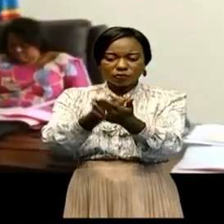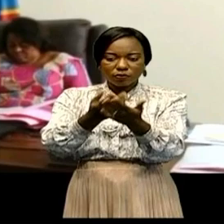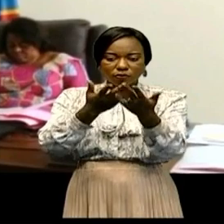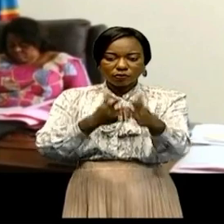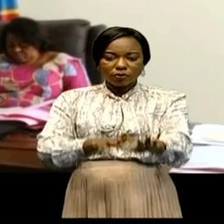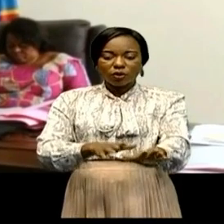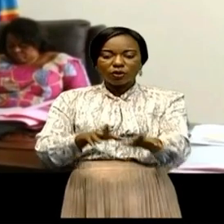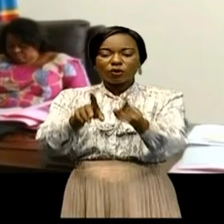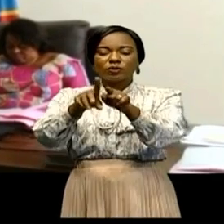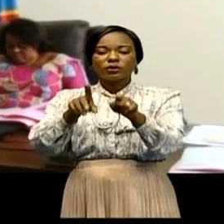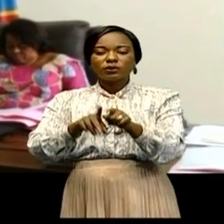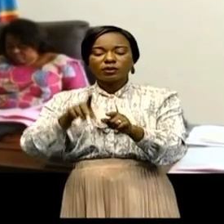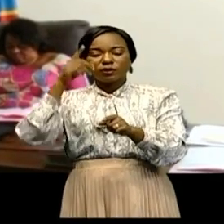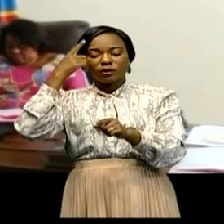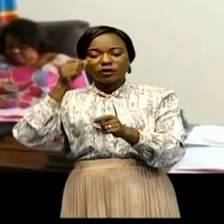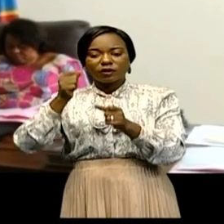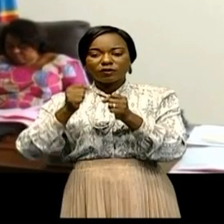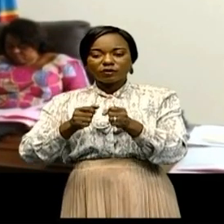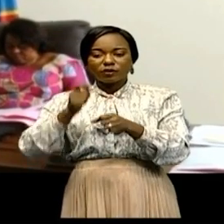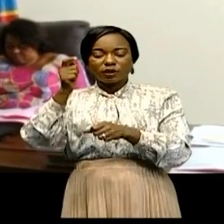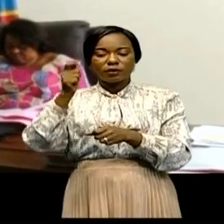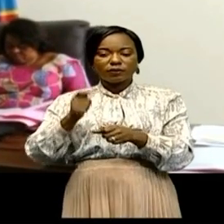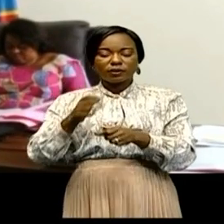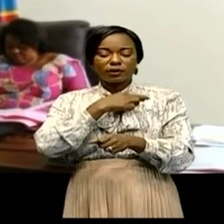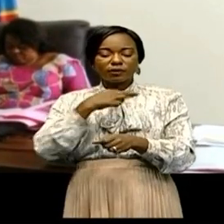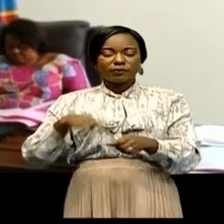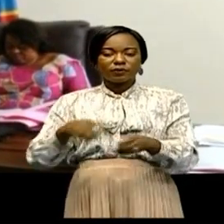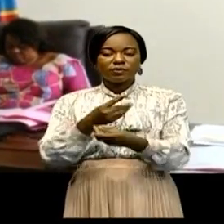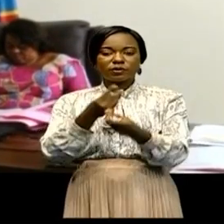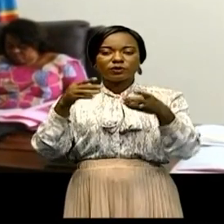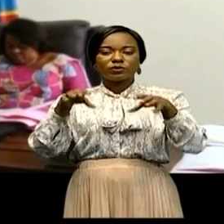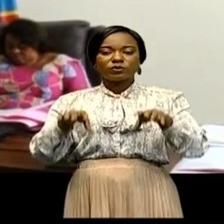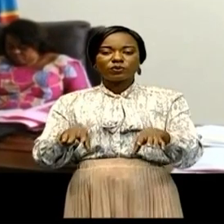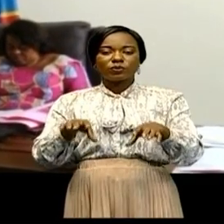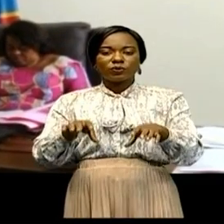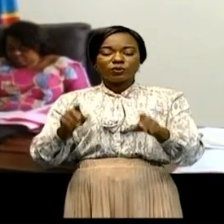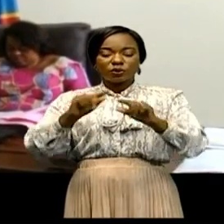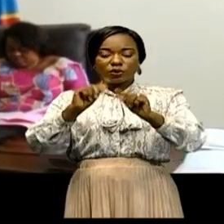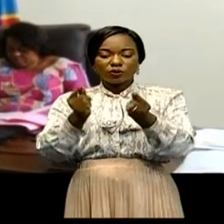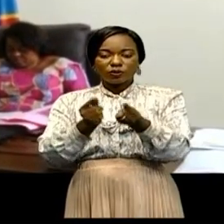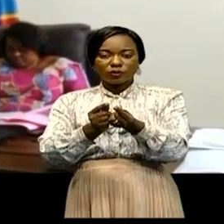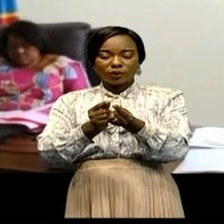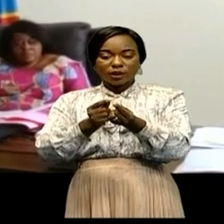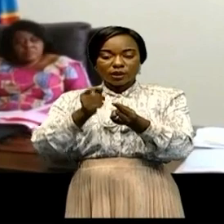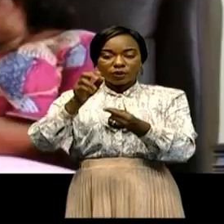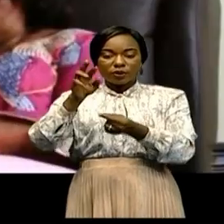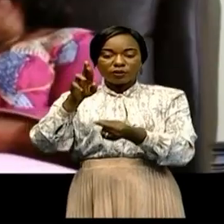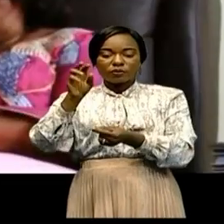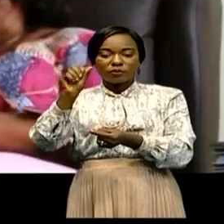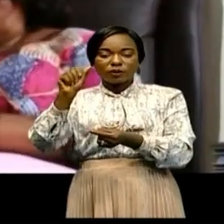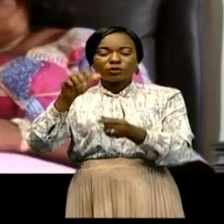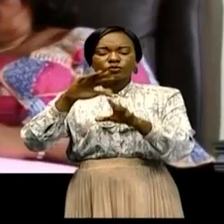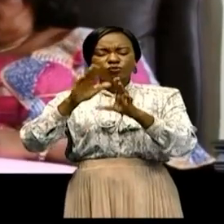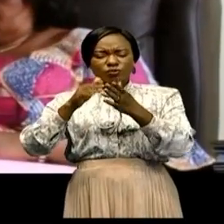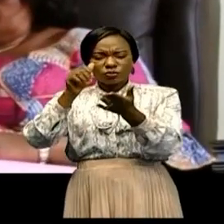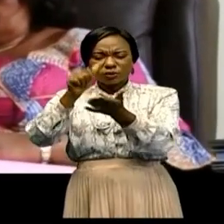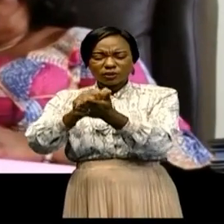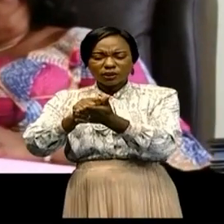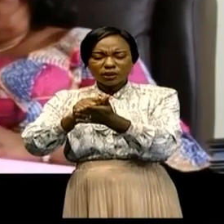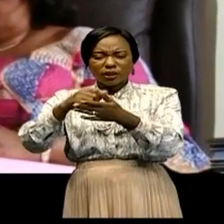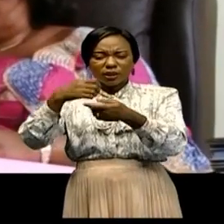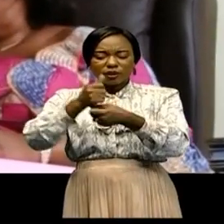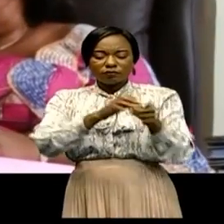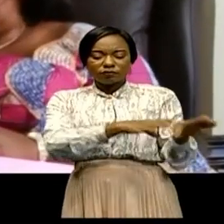la position de forces armées de la République démocratique du Congo dans le groupement de Rougari. Ces affrontements ont provoqué un